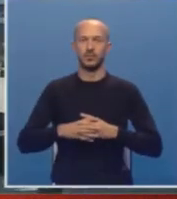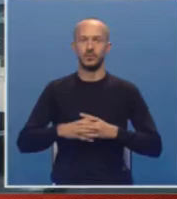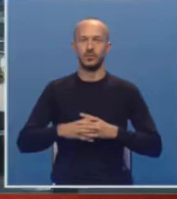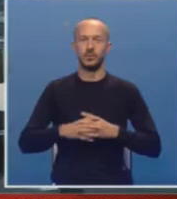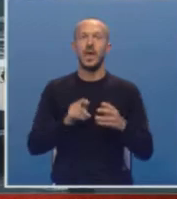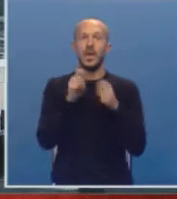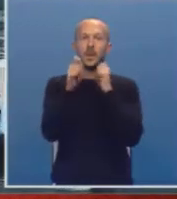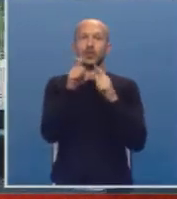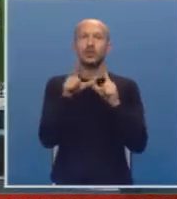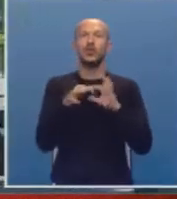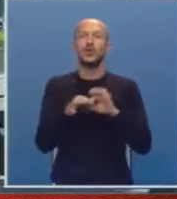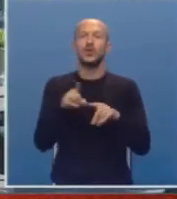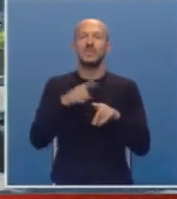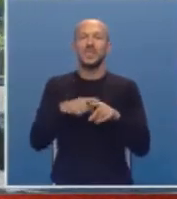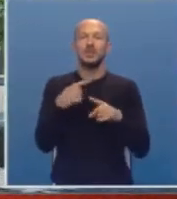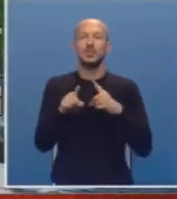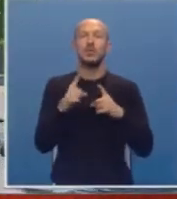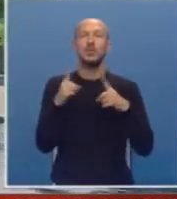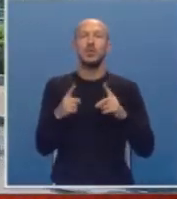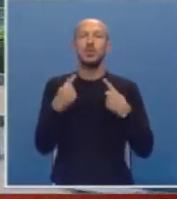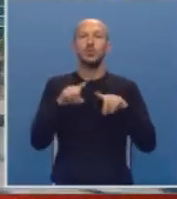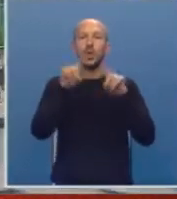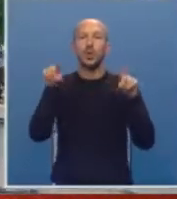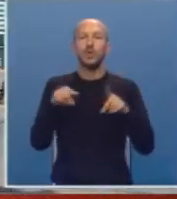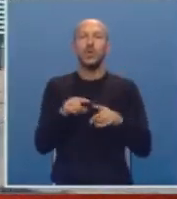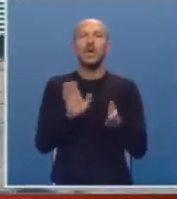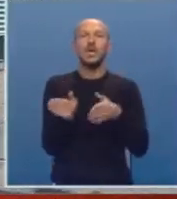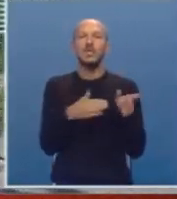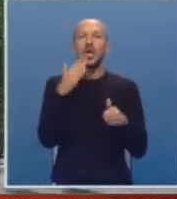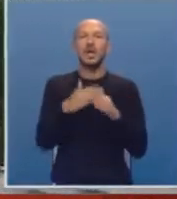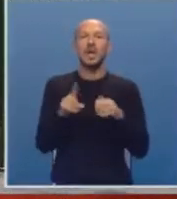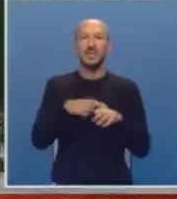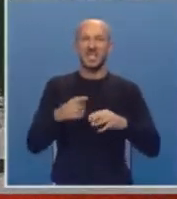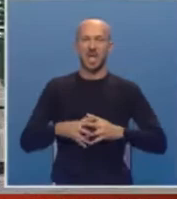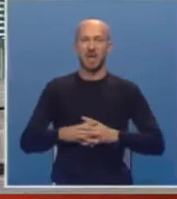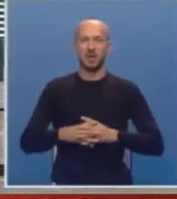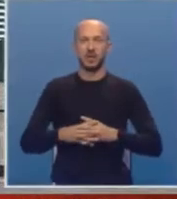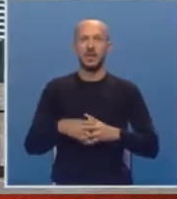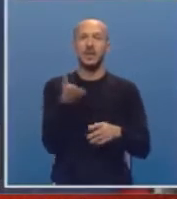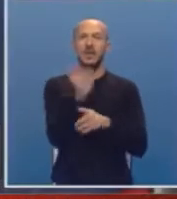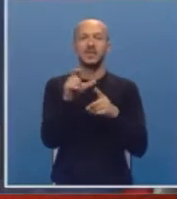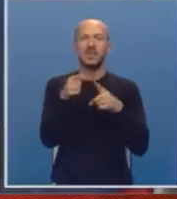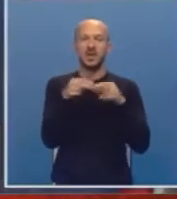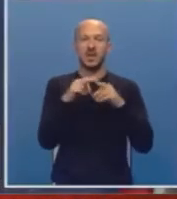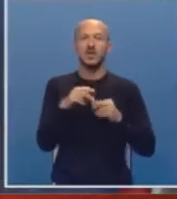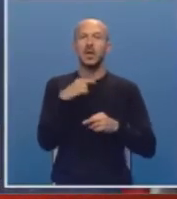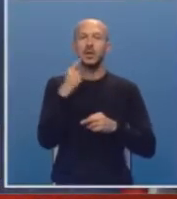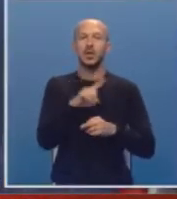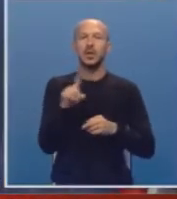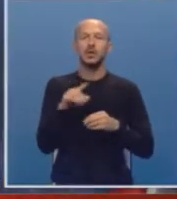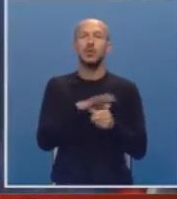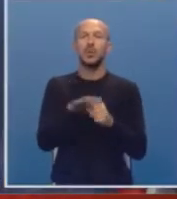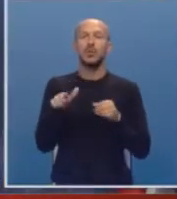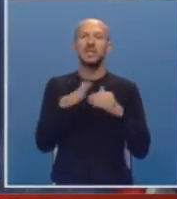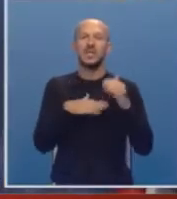Pregovori su vođeni mjesecima sa obzirom da posebni kolektivni ugovor ističe krajem ovog mjeseca. Predstavnici sindikata kažu da nisu u